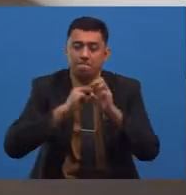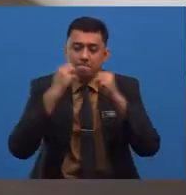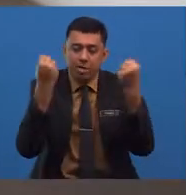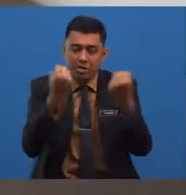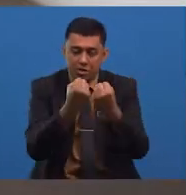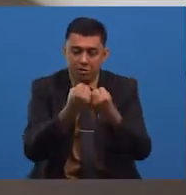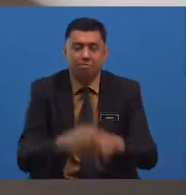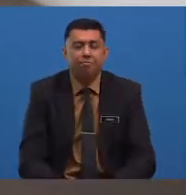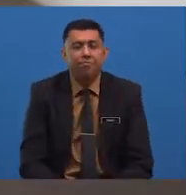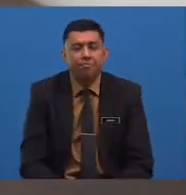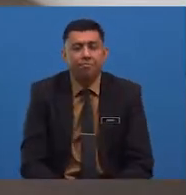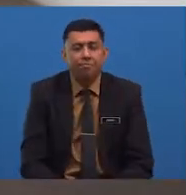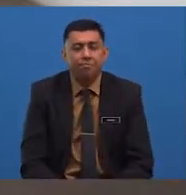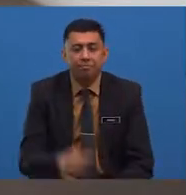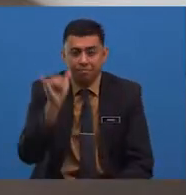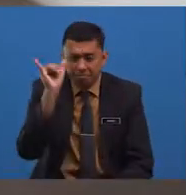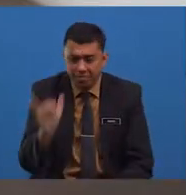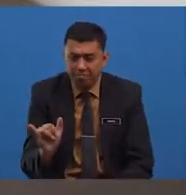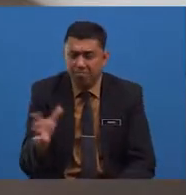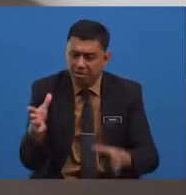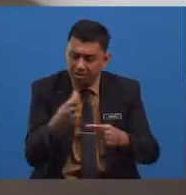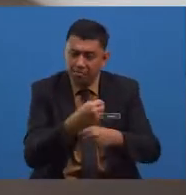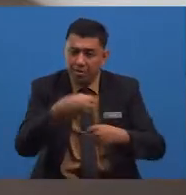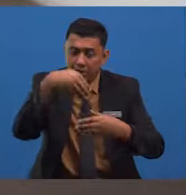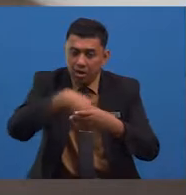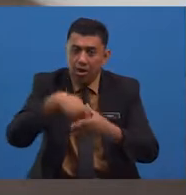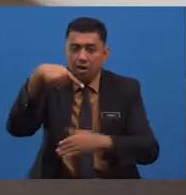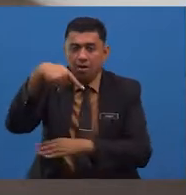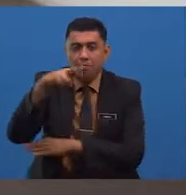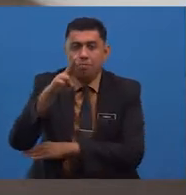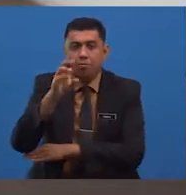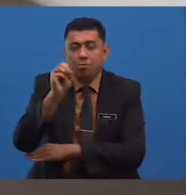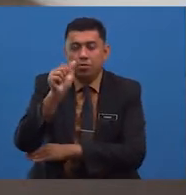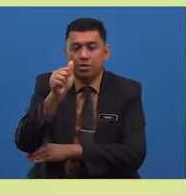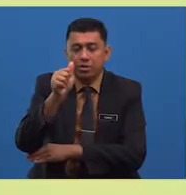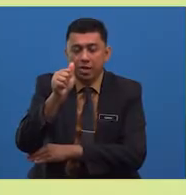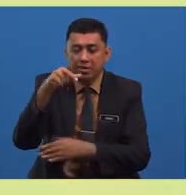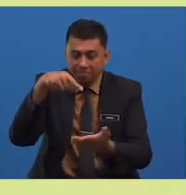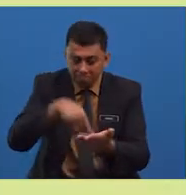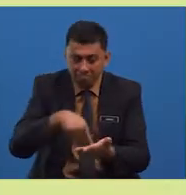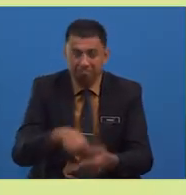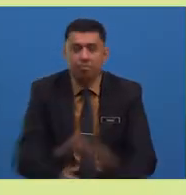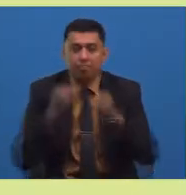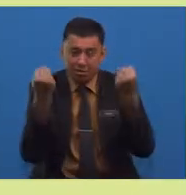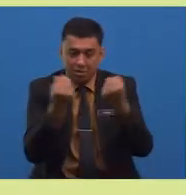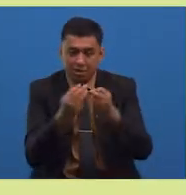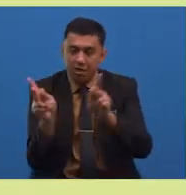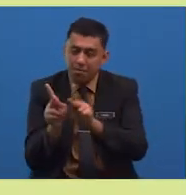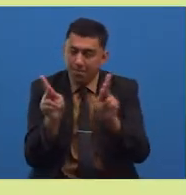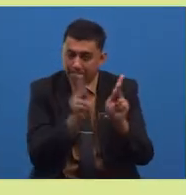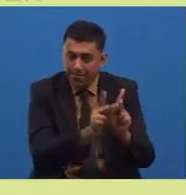Antara latar masyarakat yang terdapat dalam prosa tersebut ialah masyarakat